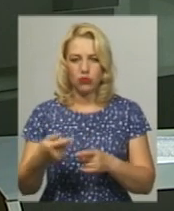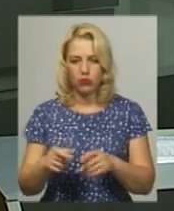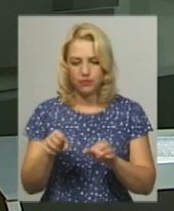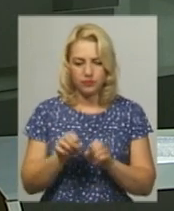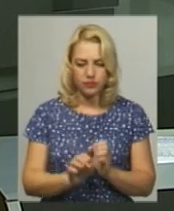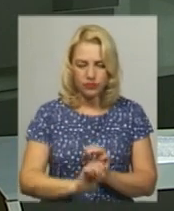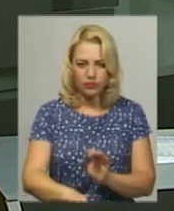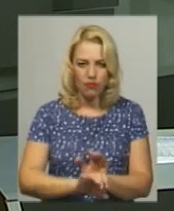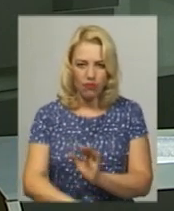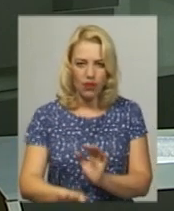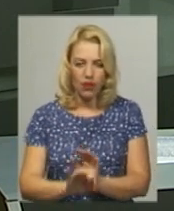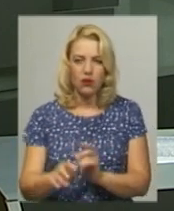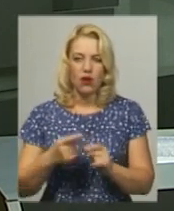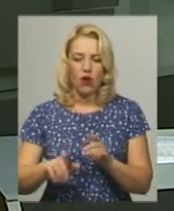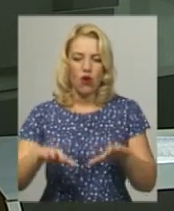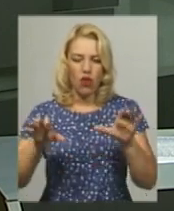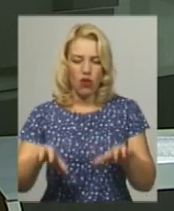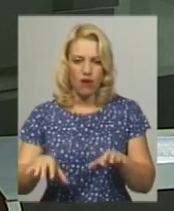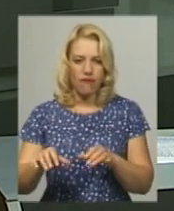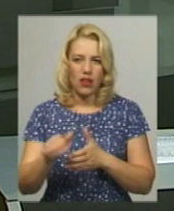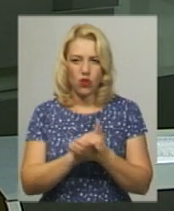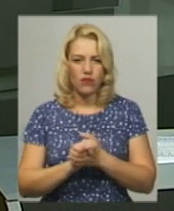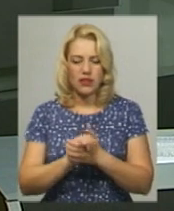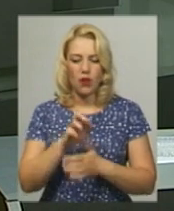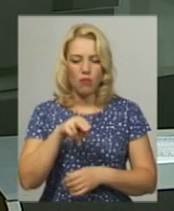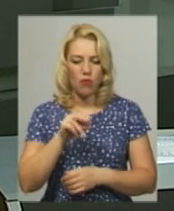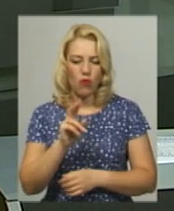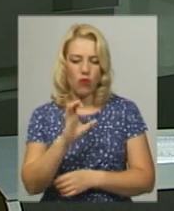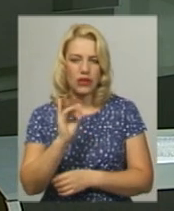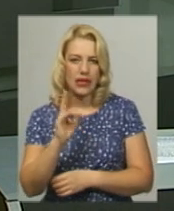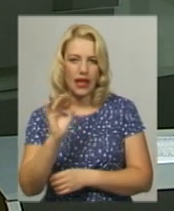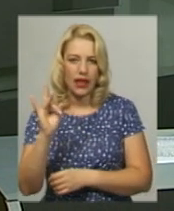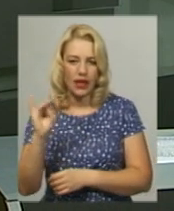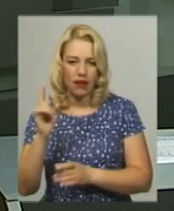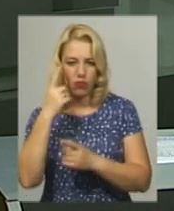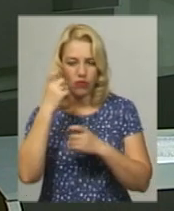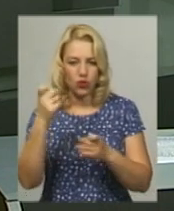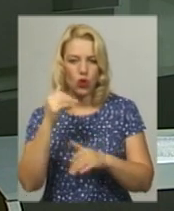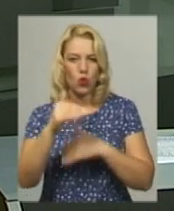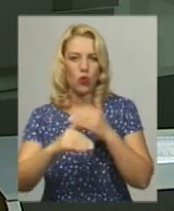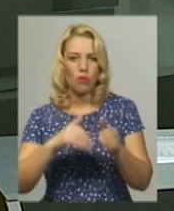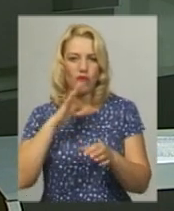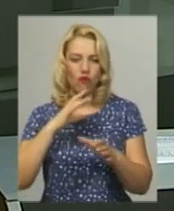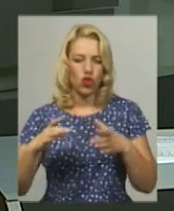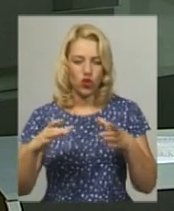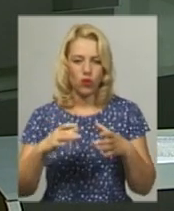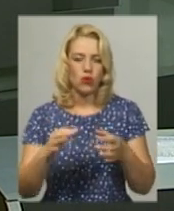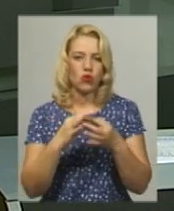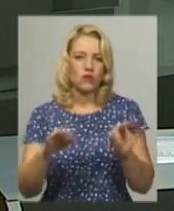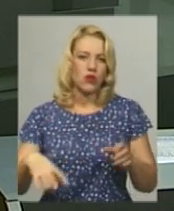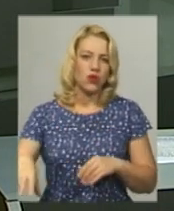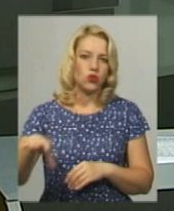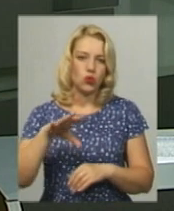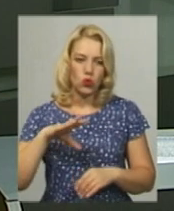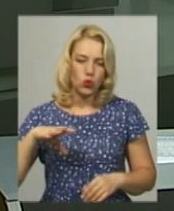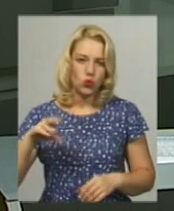гривень у рік. Голова товариства Михайло Пусікера повідомив, рибалити і купатися у водоймі дозволяють усім, не тільки членам